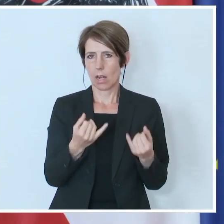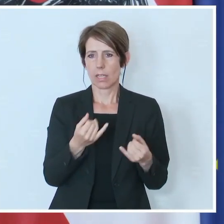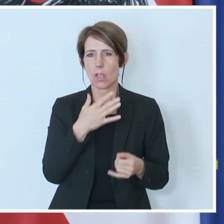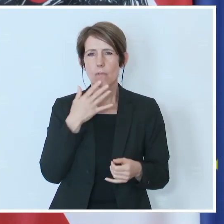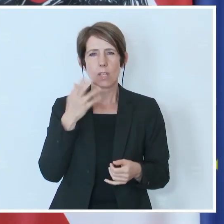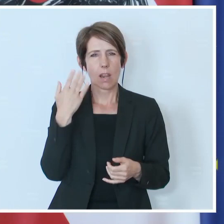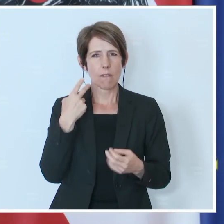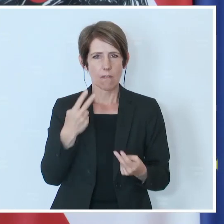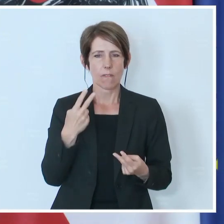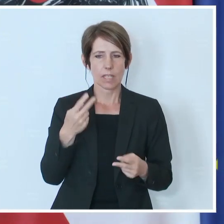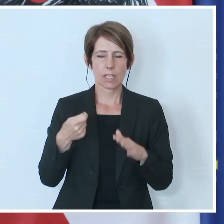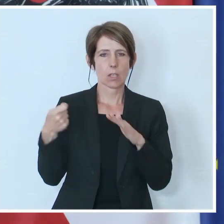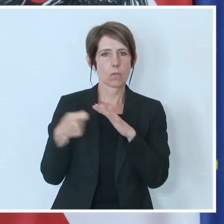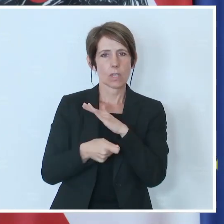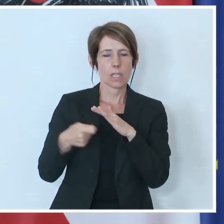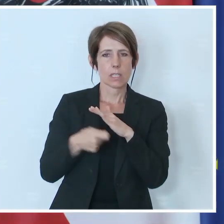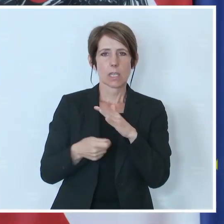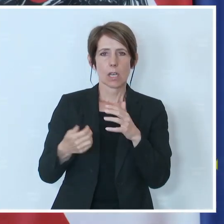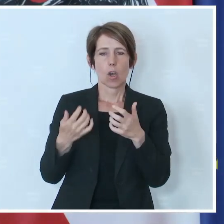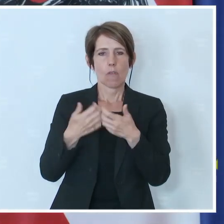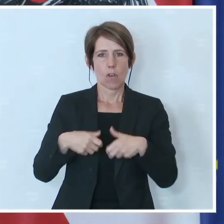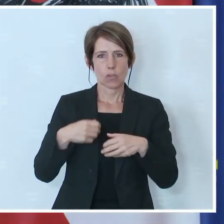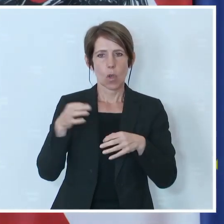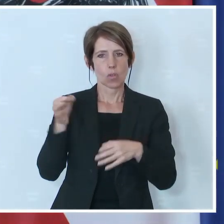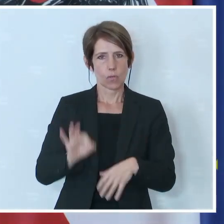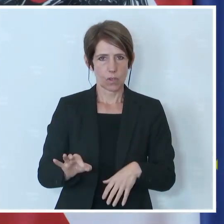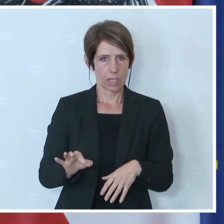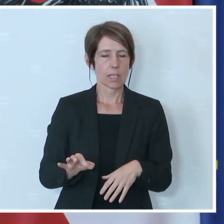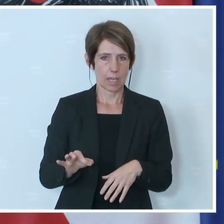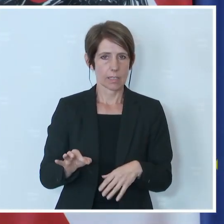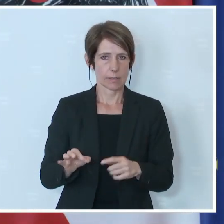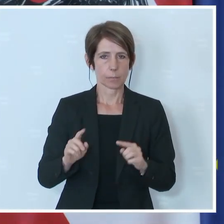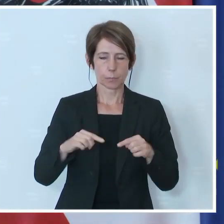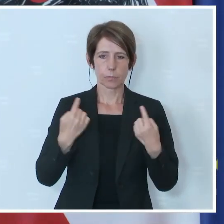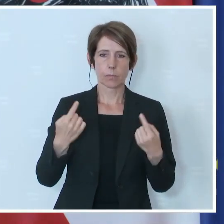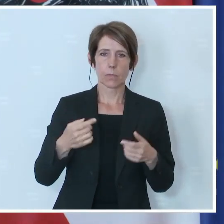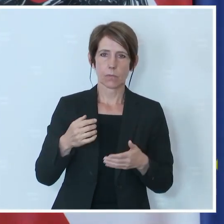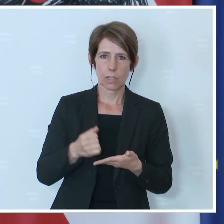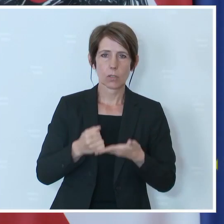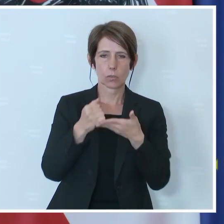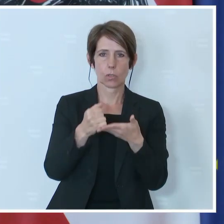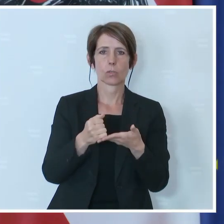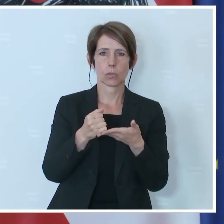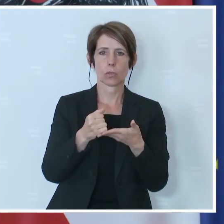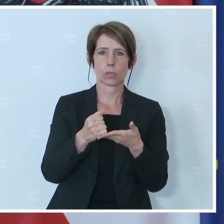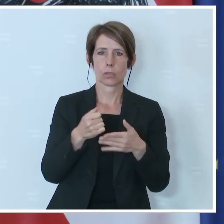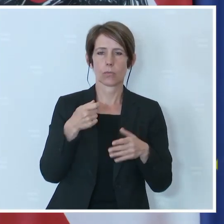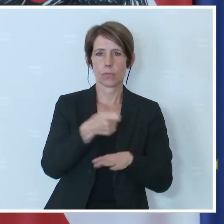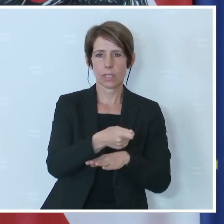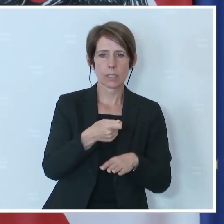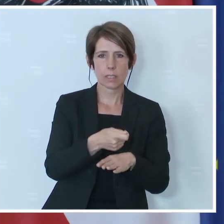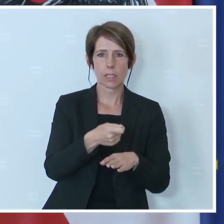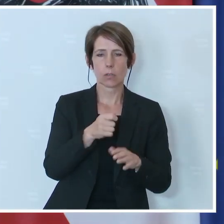Funktionsfähigkeit, also dass wir die Finanzierungsmöglichkeit herstellen für die Funktionsfähigkeit eines Öffentlich